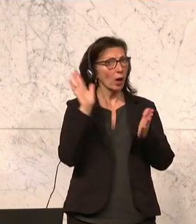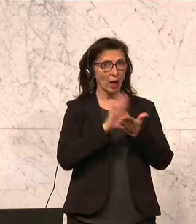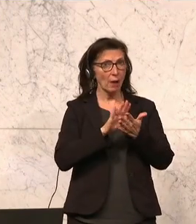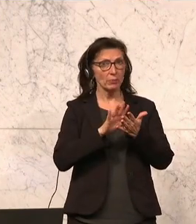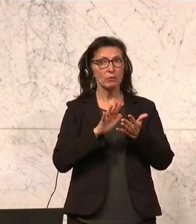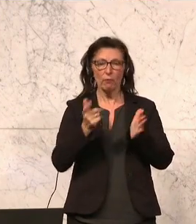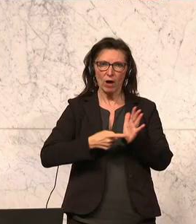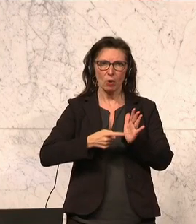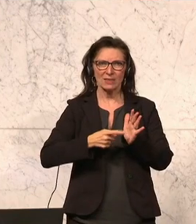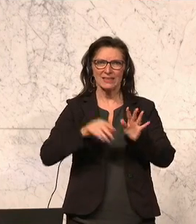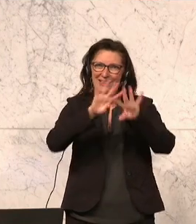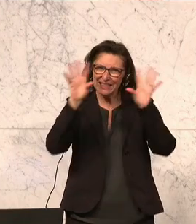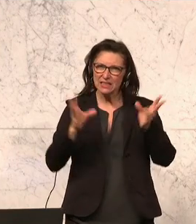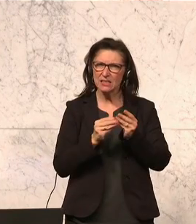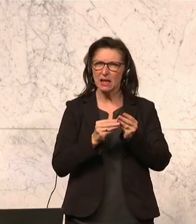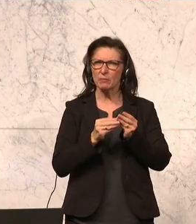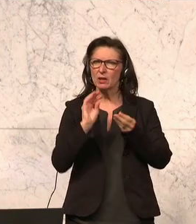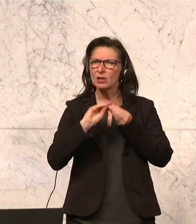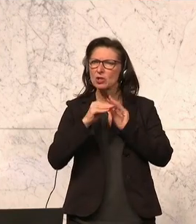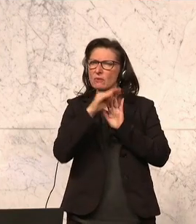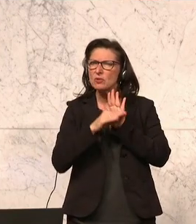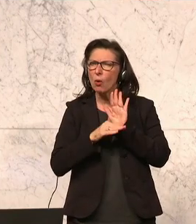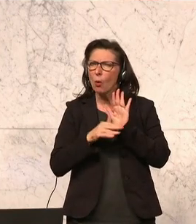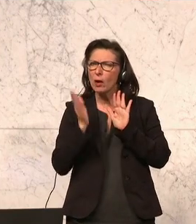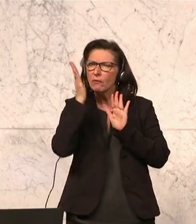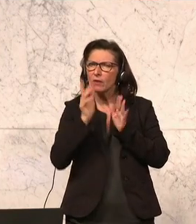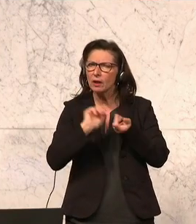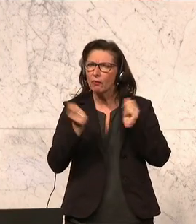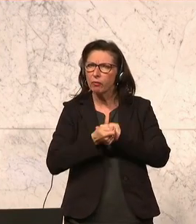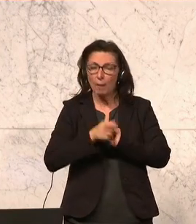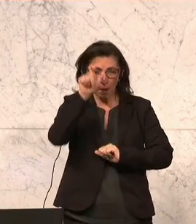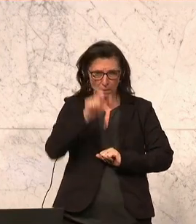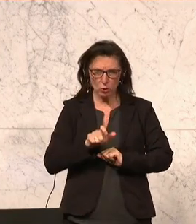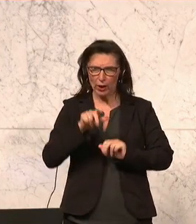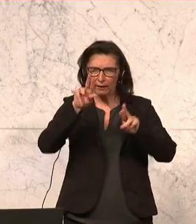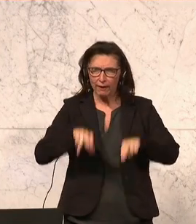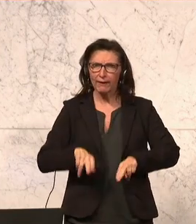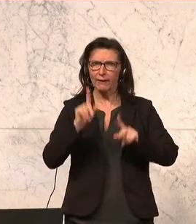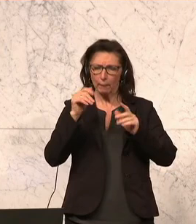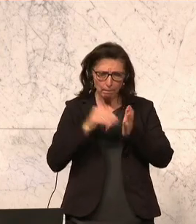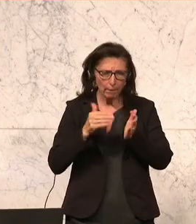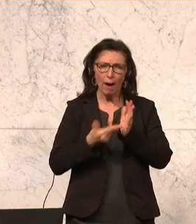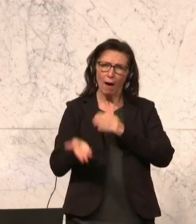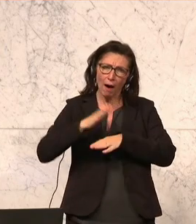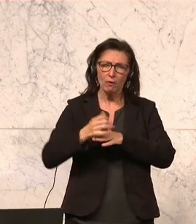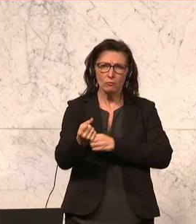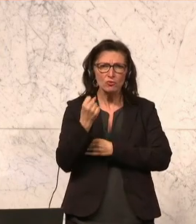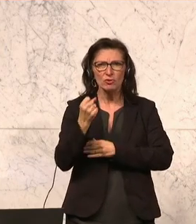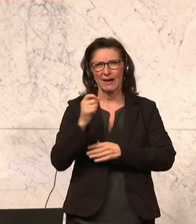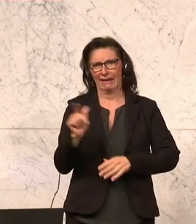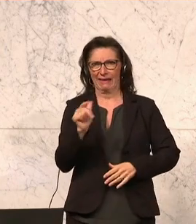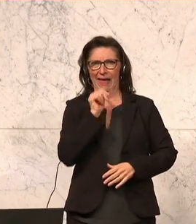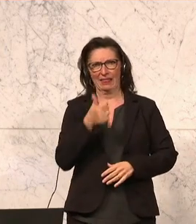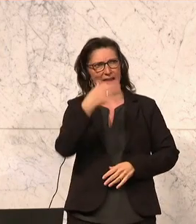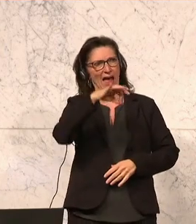insgesamt zu einer Reform der Geschäftsordnung kommt. Wir brauchen die Stärkung der Persönlichkeitsrechte. kann ja nicht so sein, dass einzelne Personen da auf den Pranger gestellt